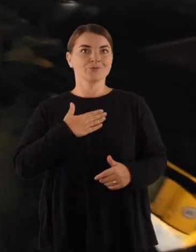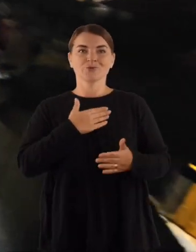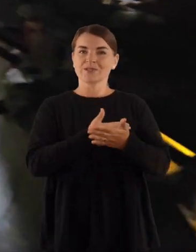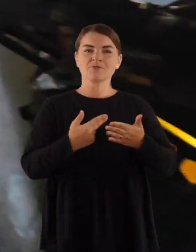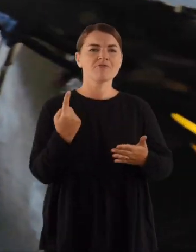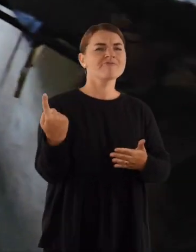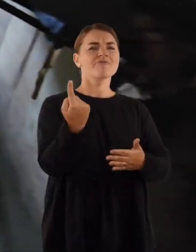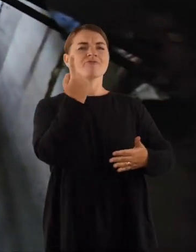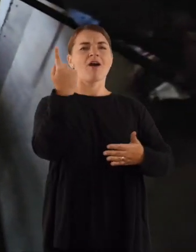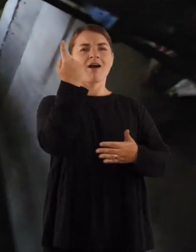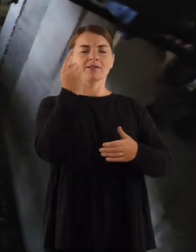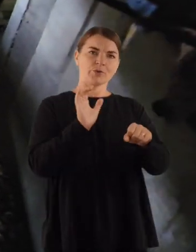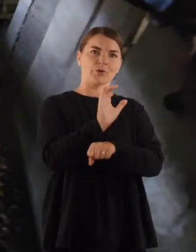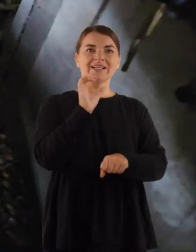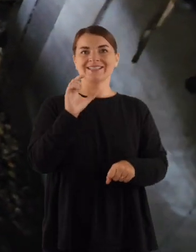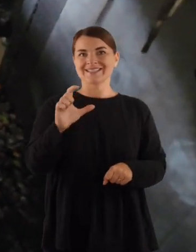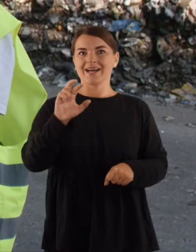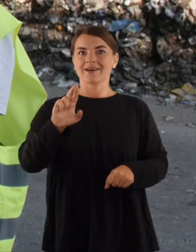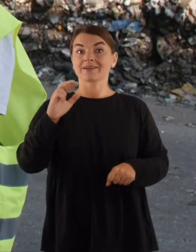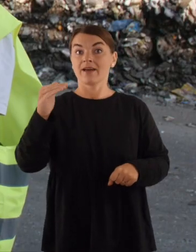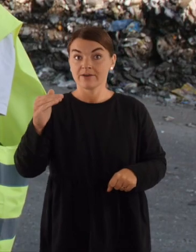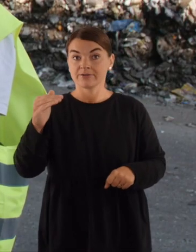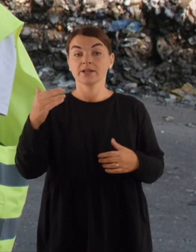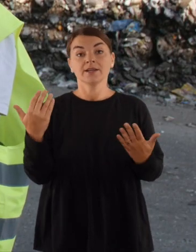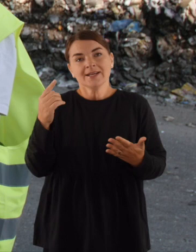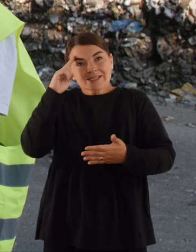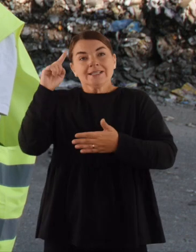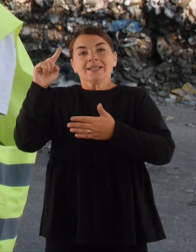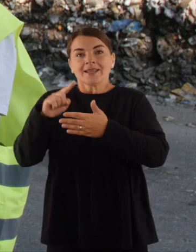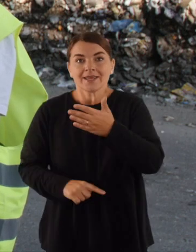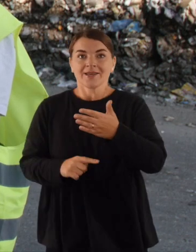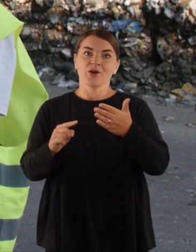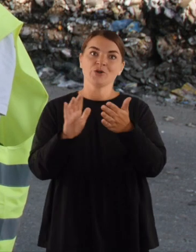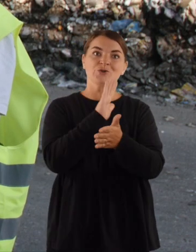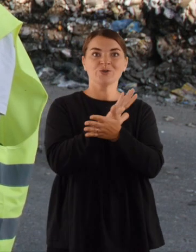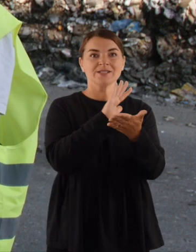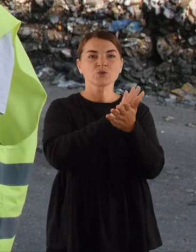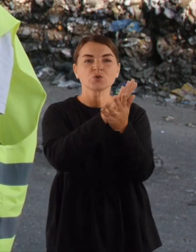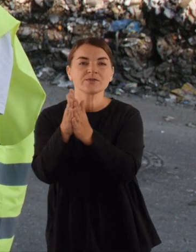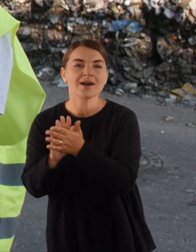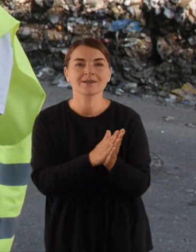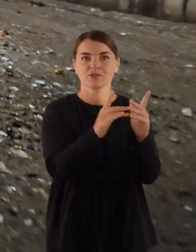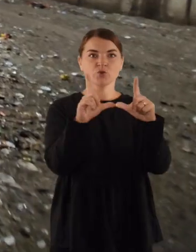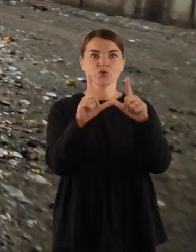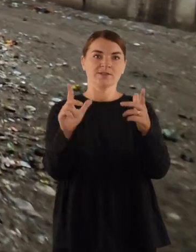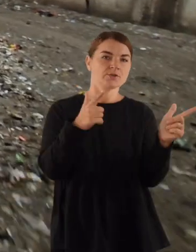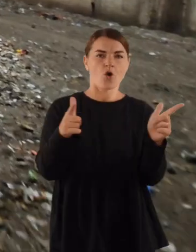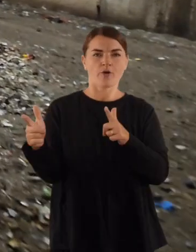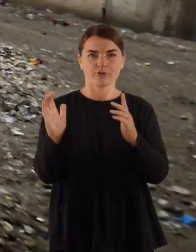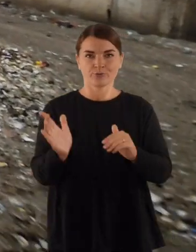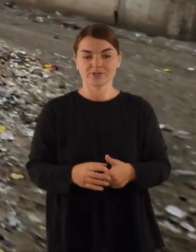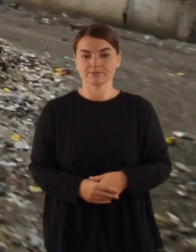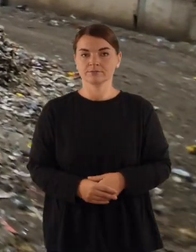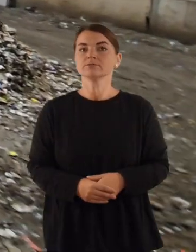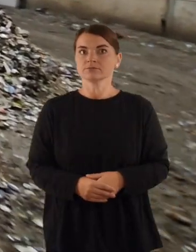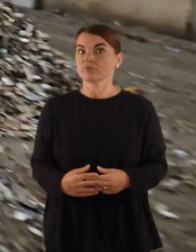vieninteliai ir gaminam tą SRF, patikėmės, kad, kaip sakant, prisidėsim prie atliekų visų sutvarkimų užduočių ir panašiai. Iš ties labai